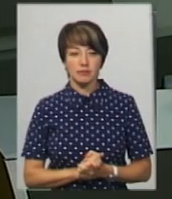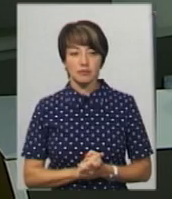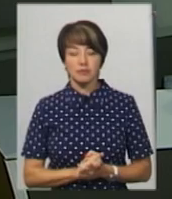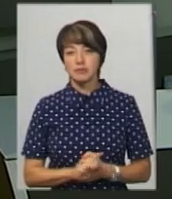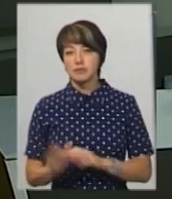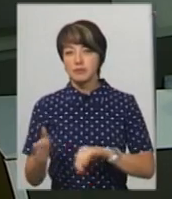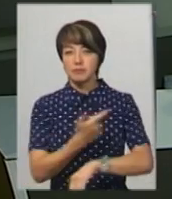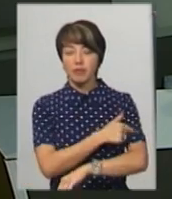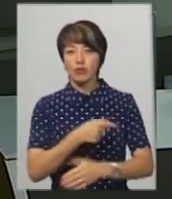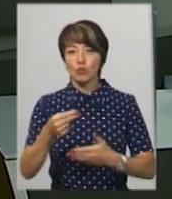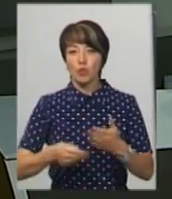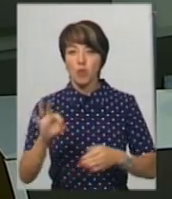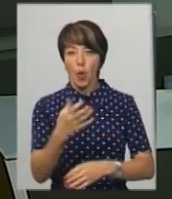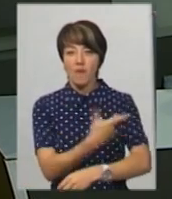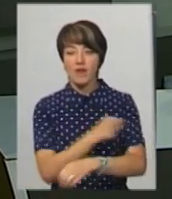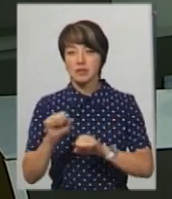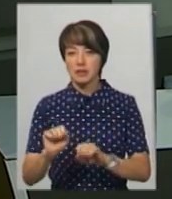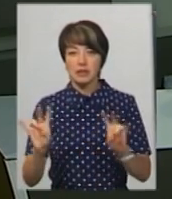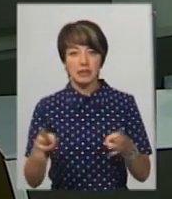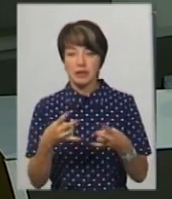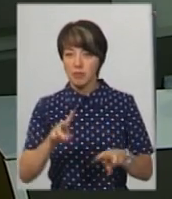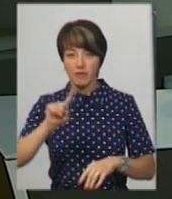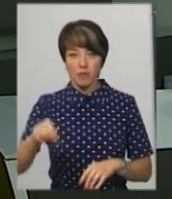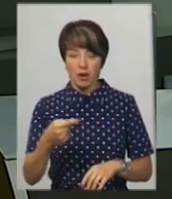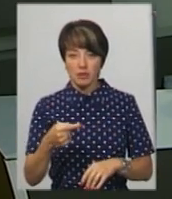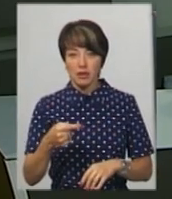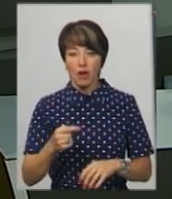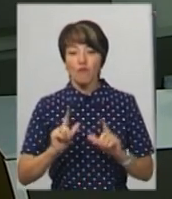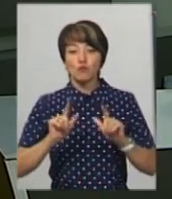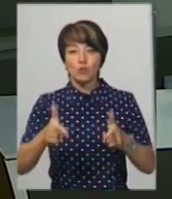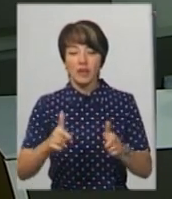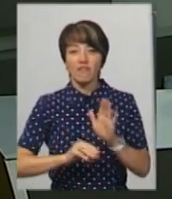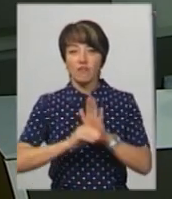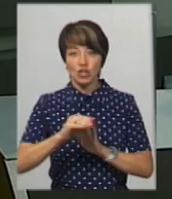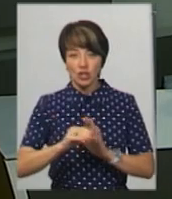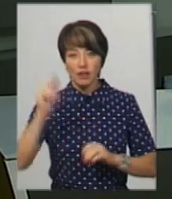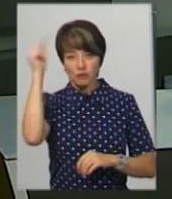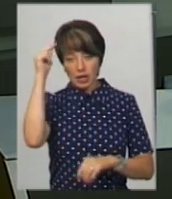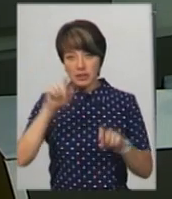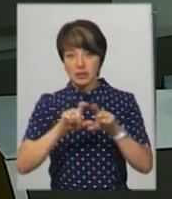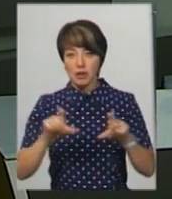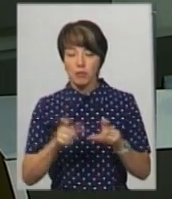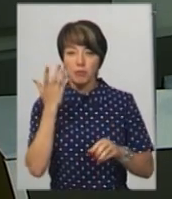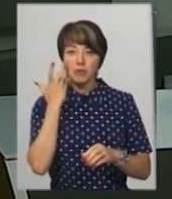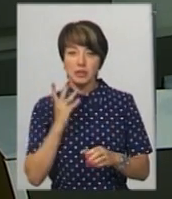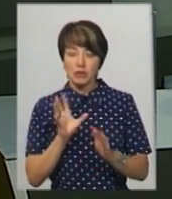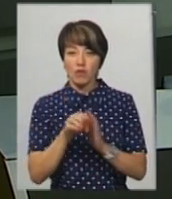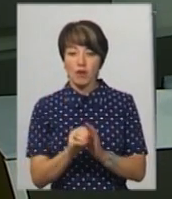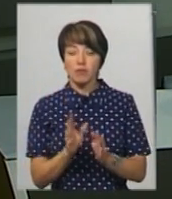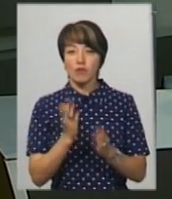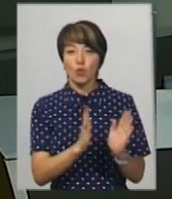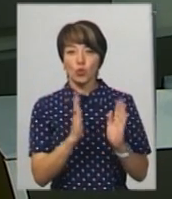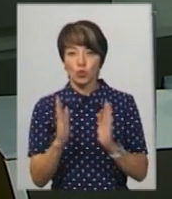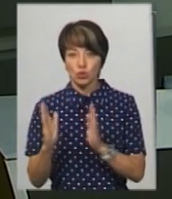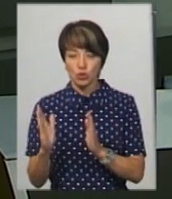Медичну довідку про вакцинацію не вимагатимуть у абітурієнтів, вишів та коледжів ані при зарахуванні, ані при поселенні в